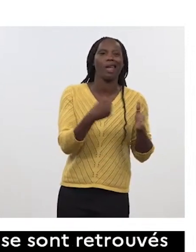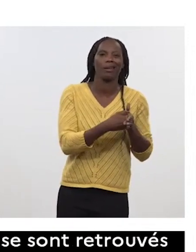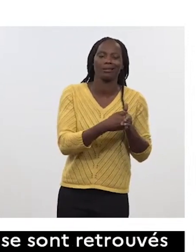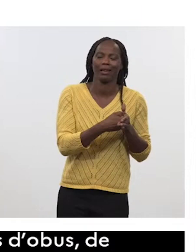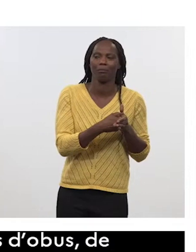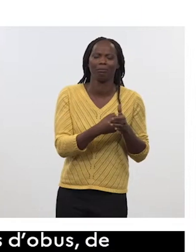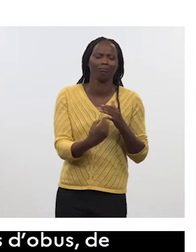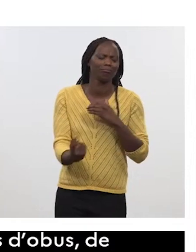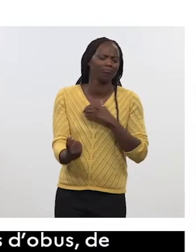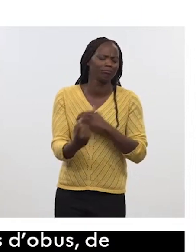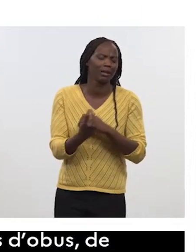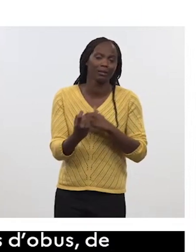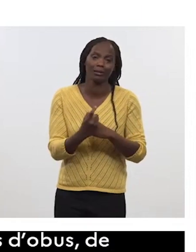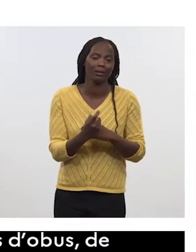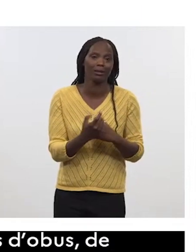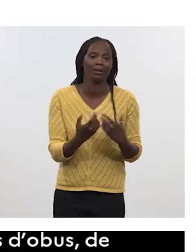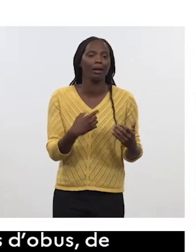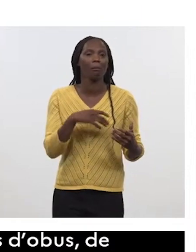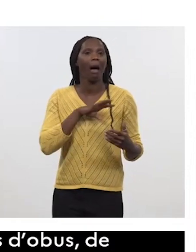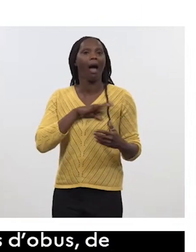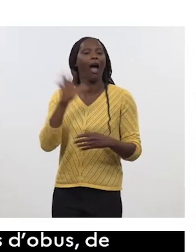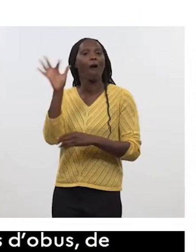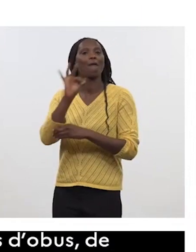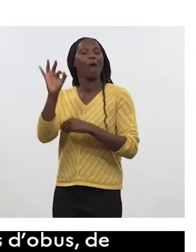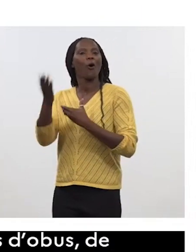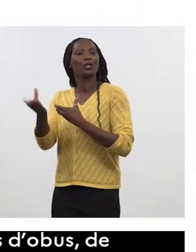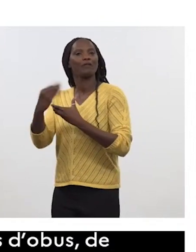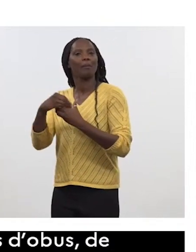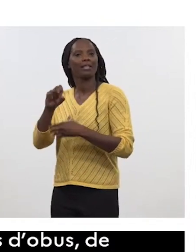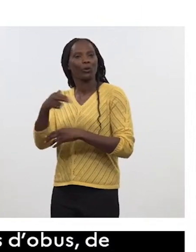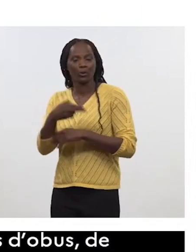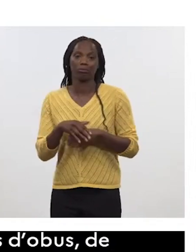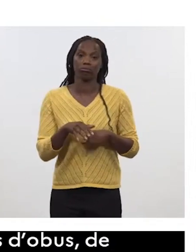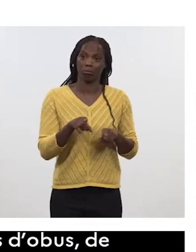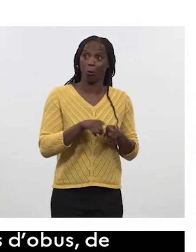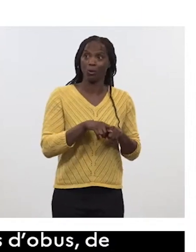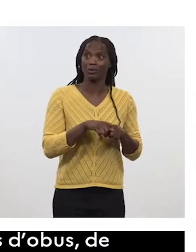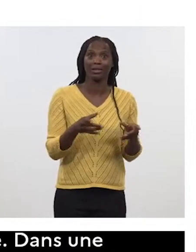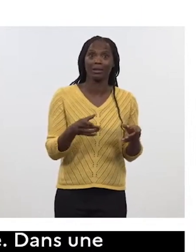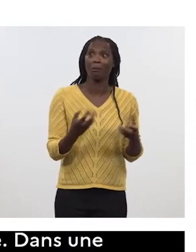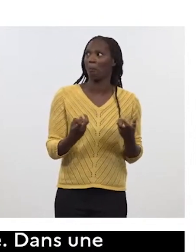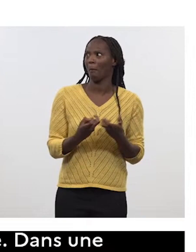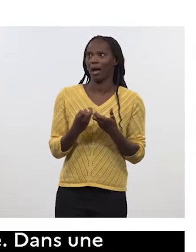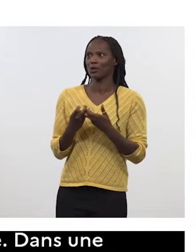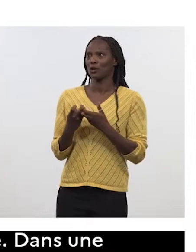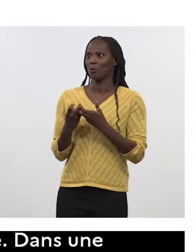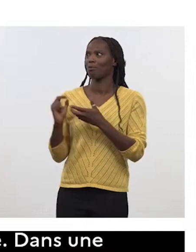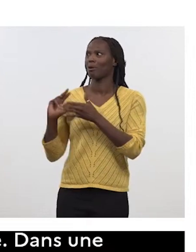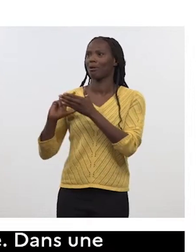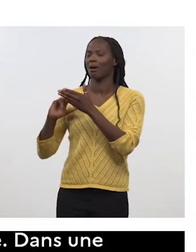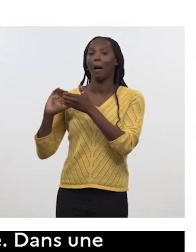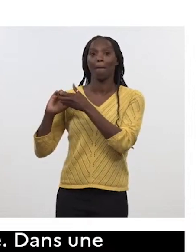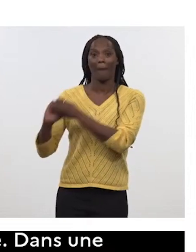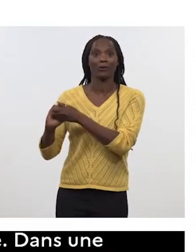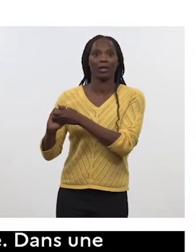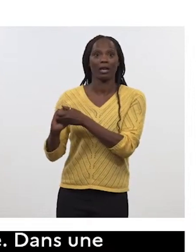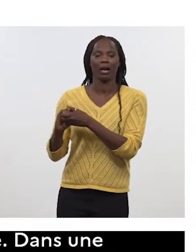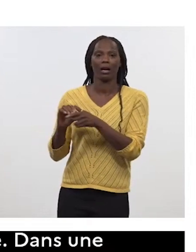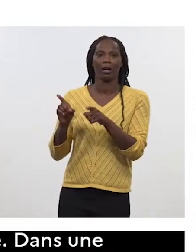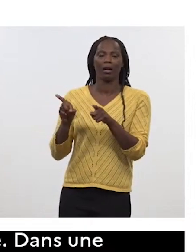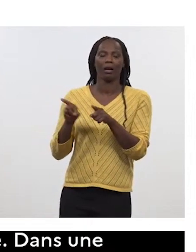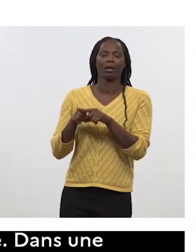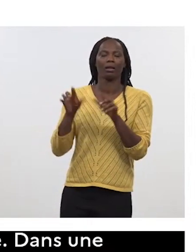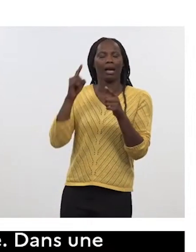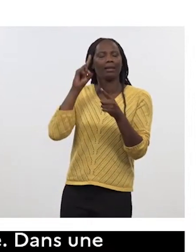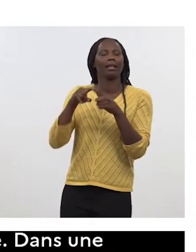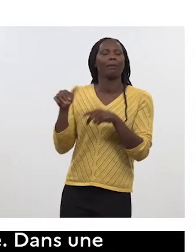critiquent l'appartenance de la France à l'OTAN et en plus critiquent des partenariats comme les nôtres sur le MGCS, c'est du suicide